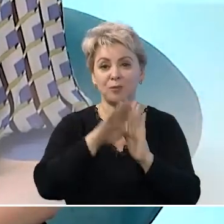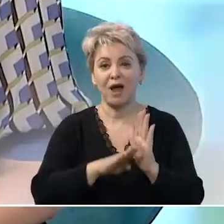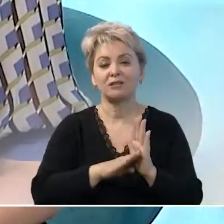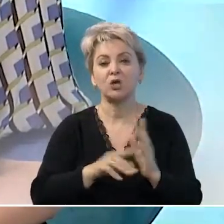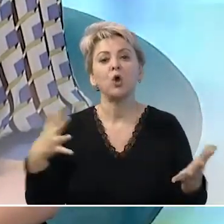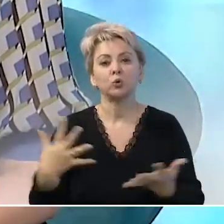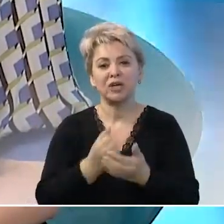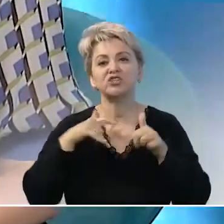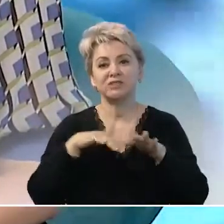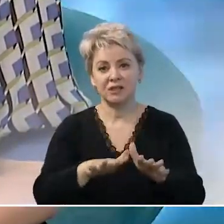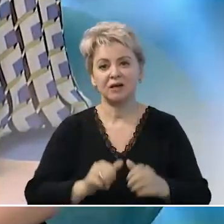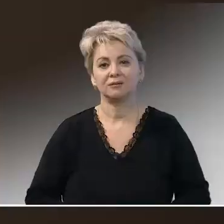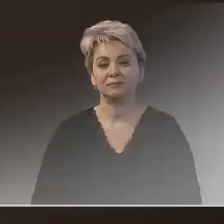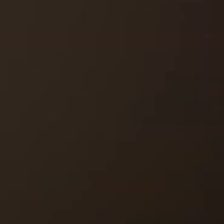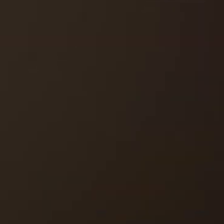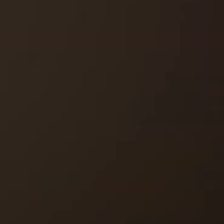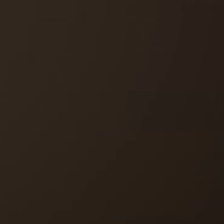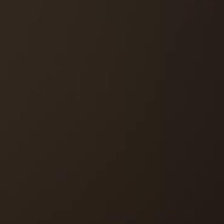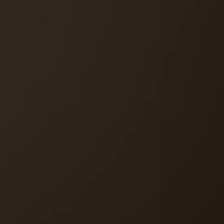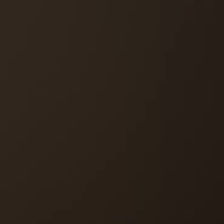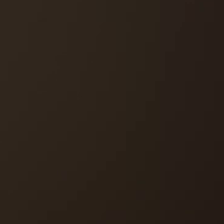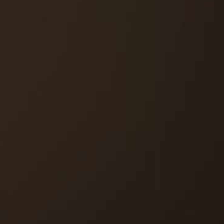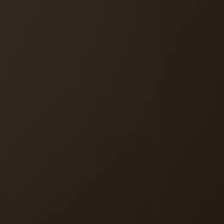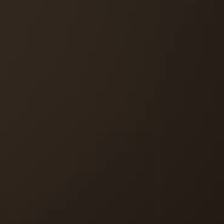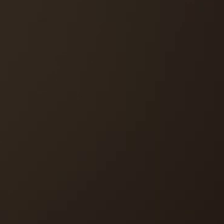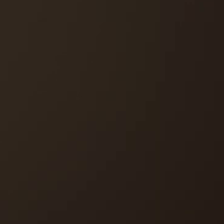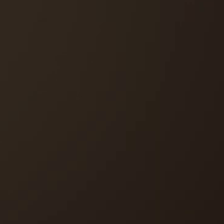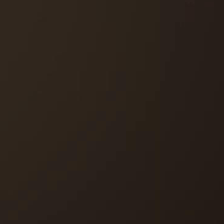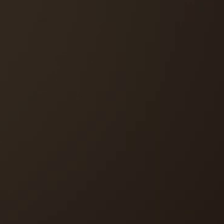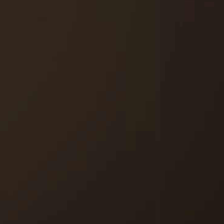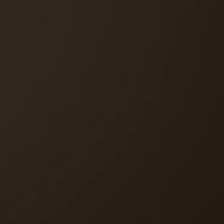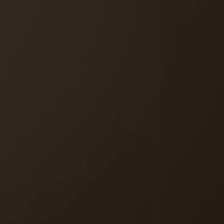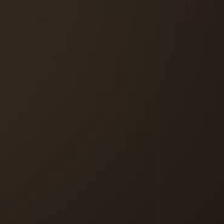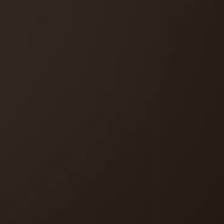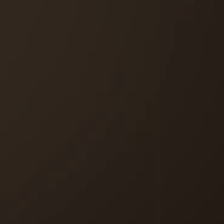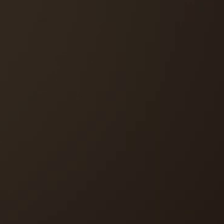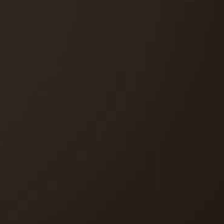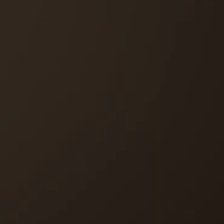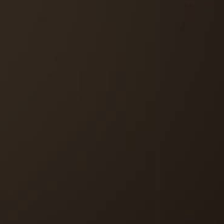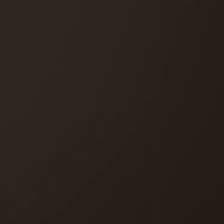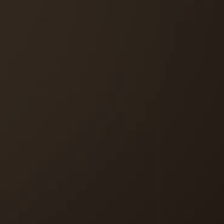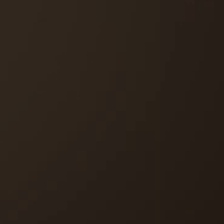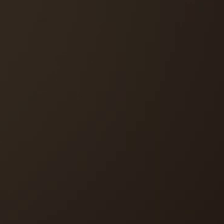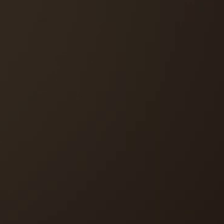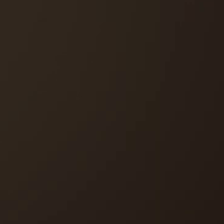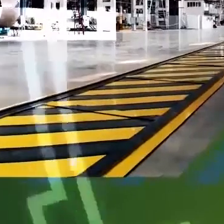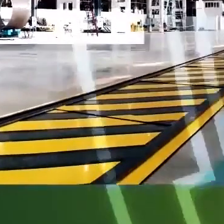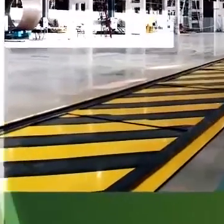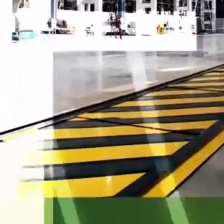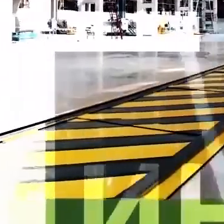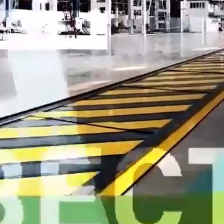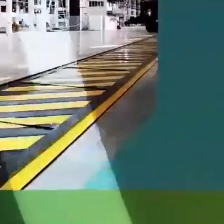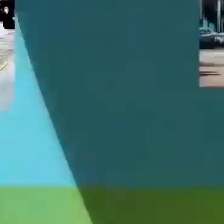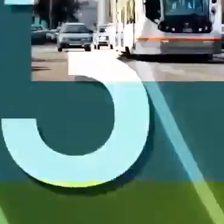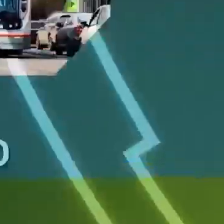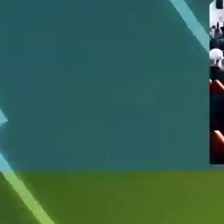канале и удачи в делах. Одежда ведущим предоставлена магазином женской одежды премиум класса «Лусио».